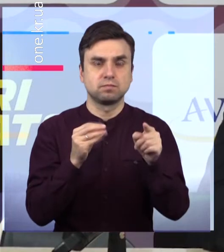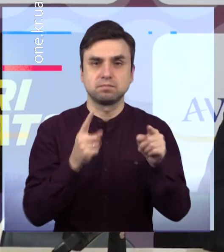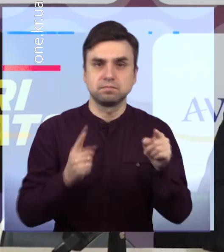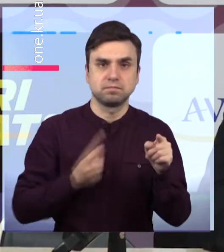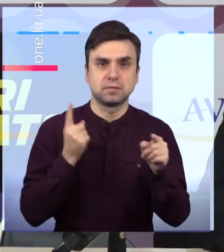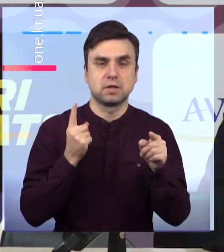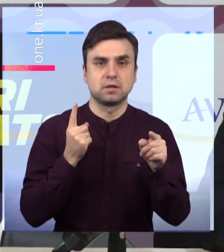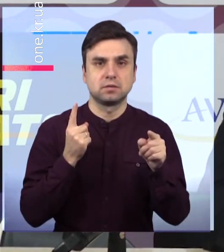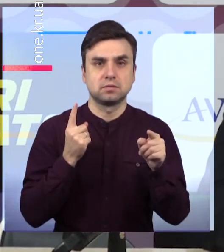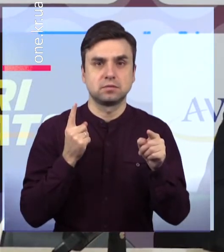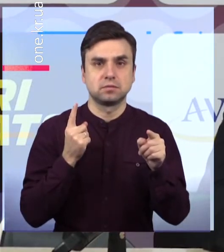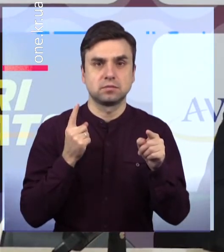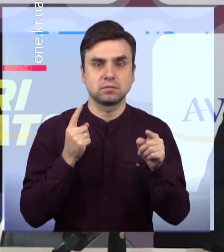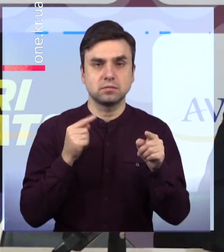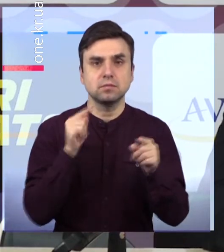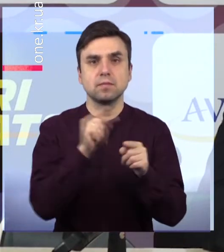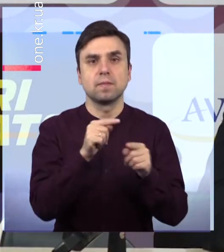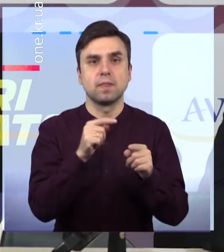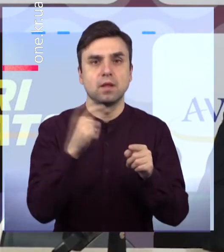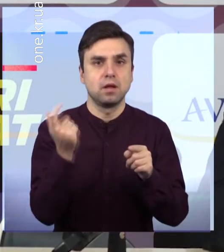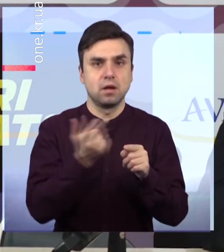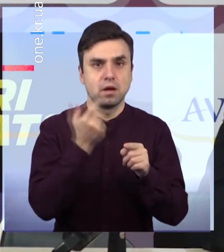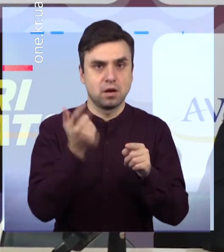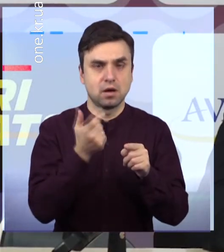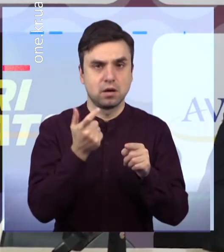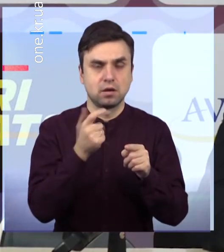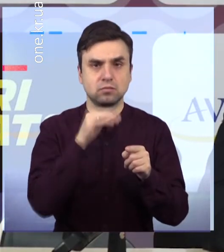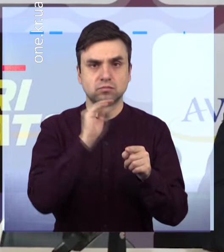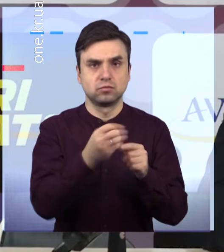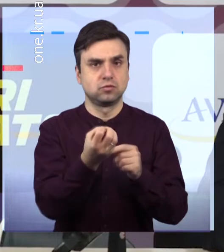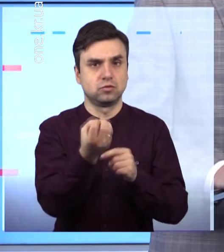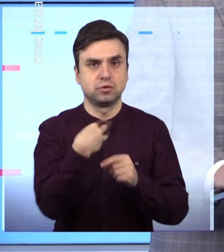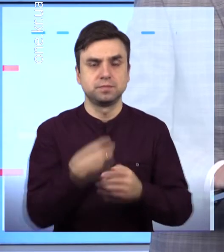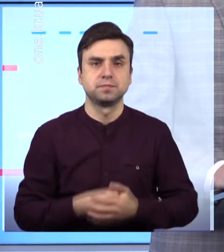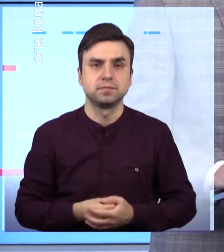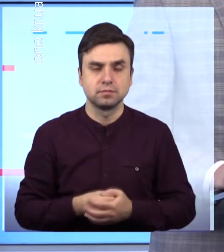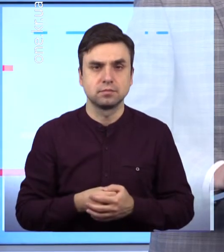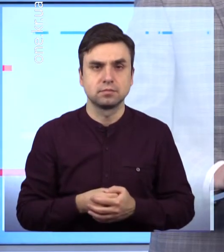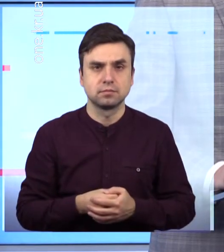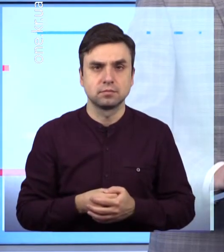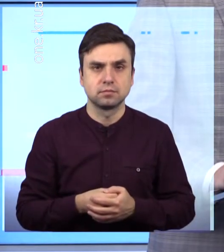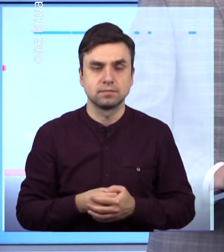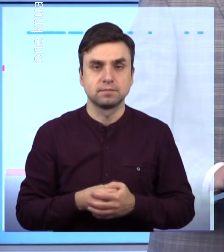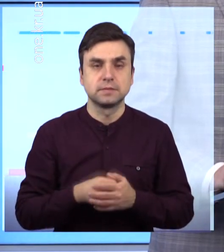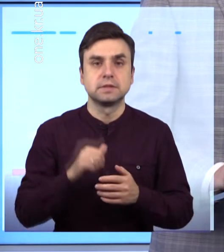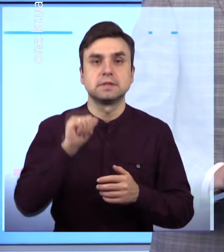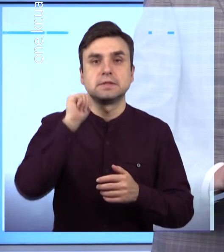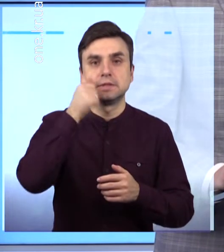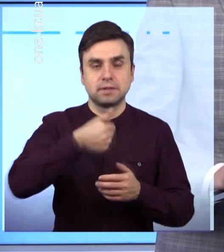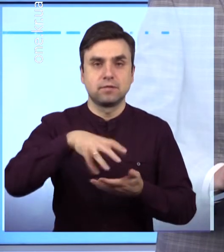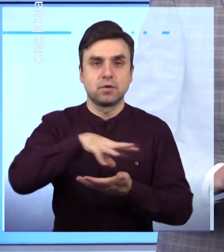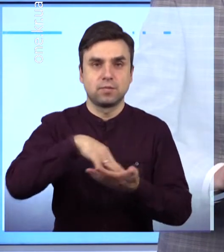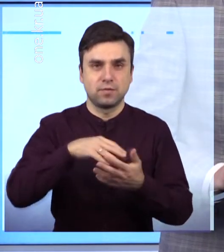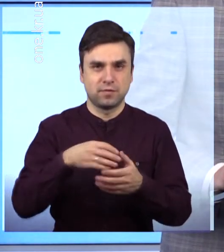моменті І продовжували далі працювати, і результат прийшов сам з собою Наступний ігровий день виявився більш